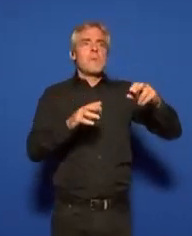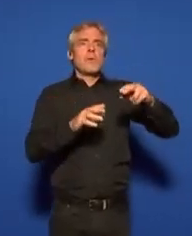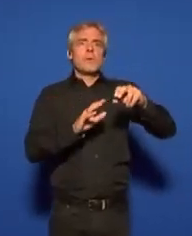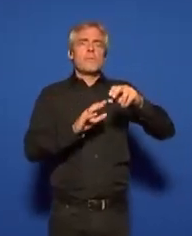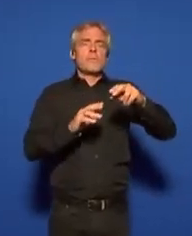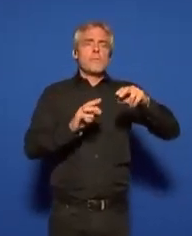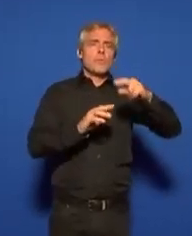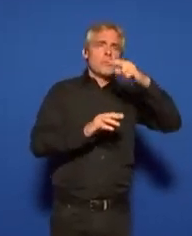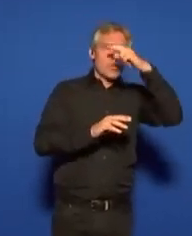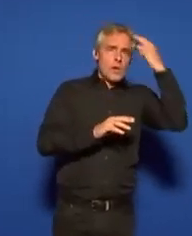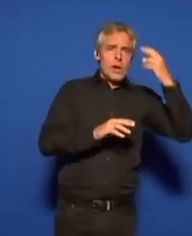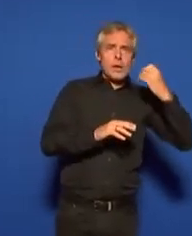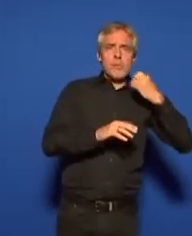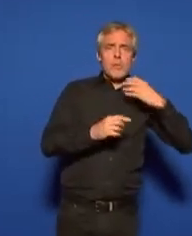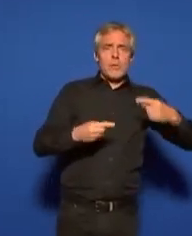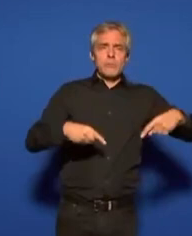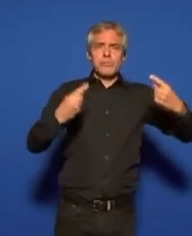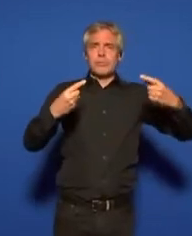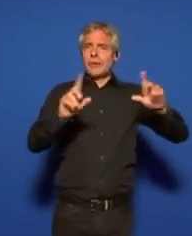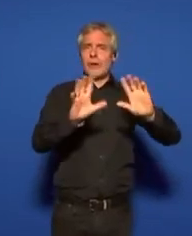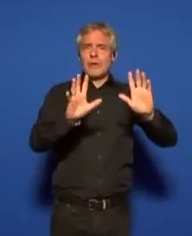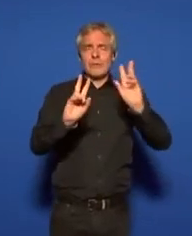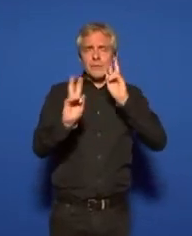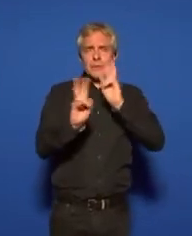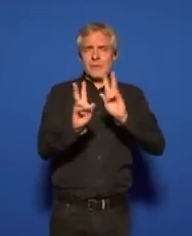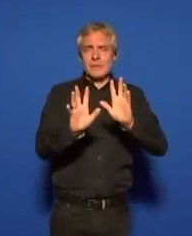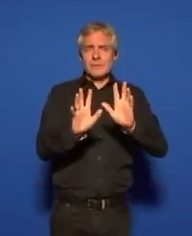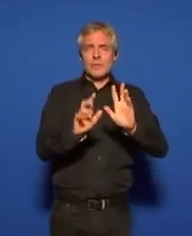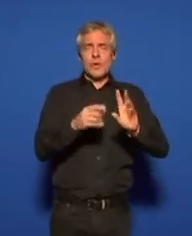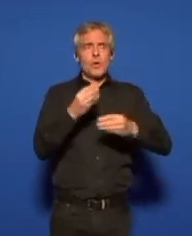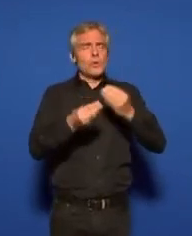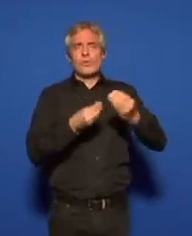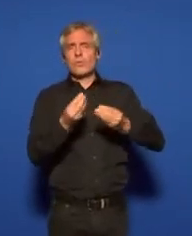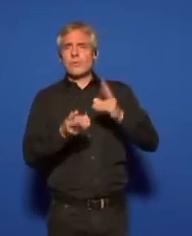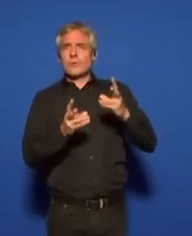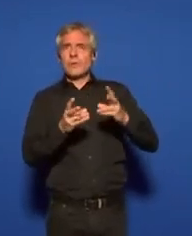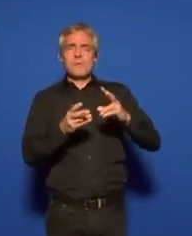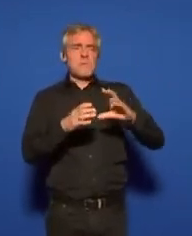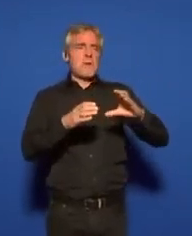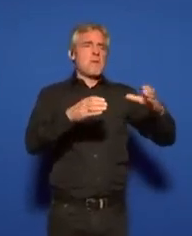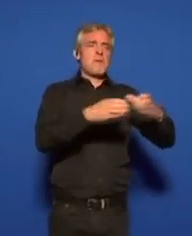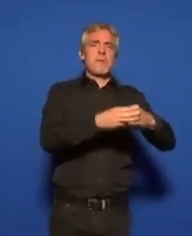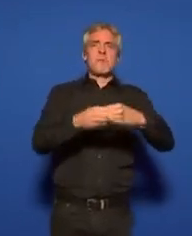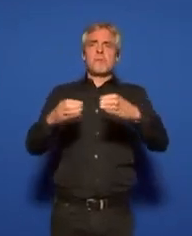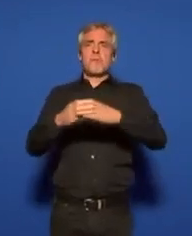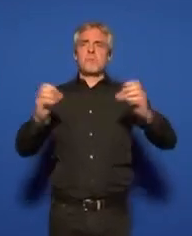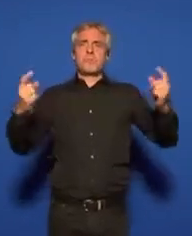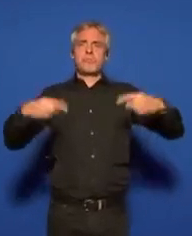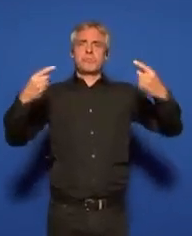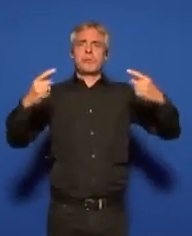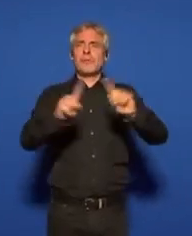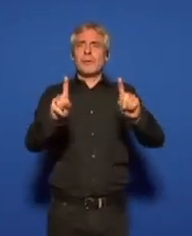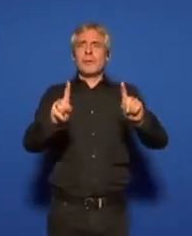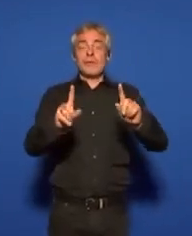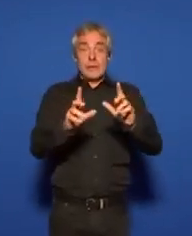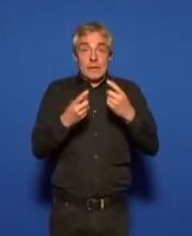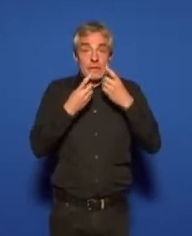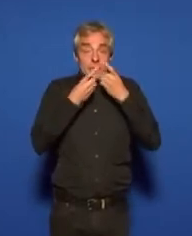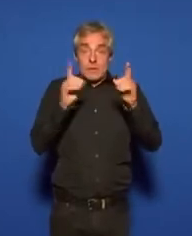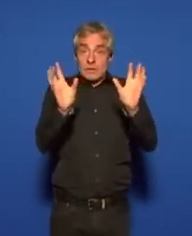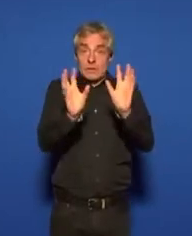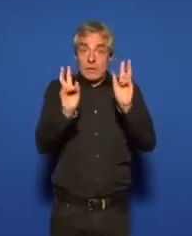et d'un blanc, d'un clan contre un autre clan. Mais